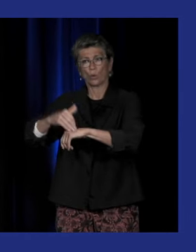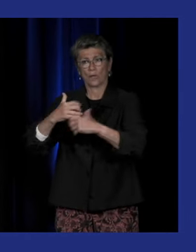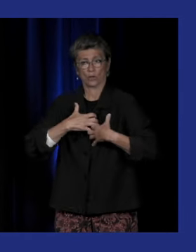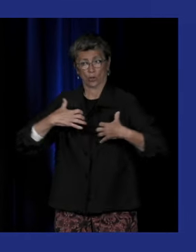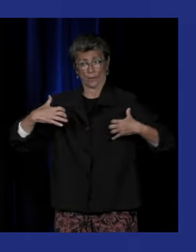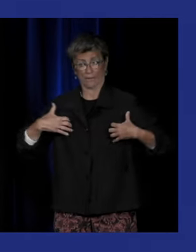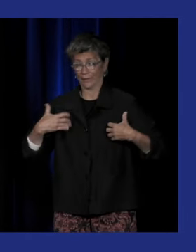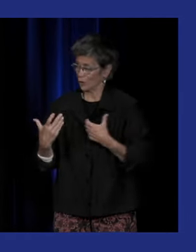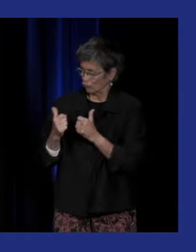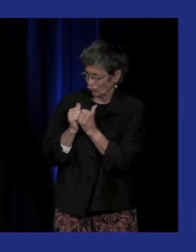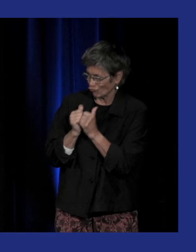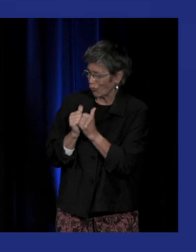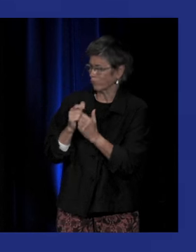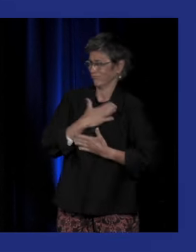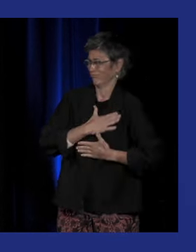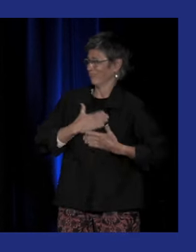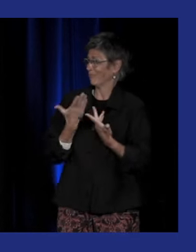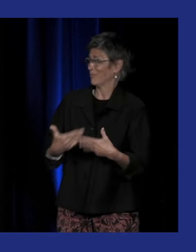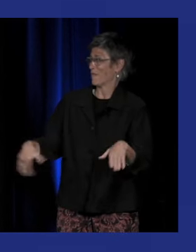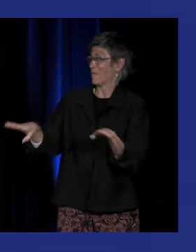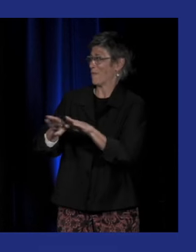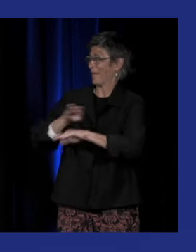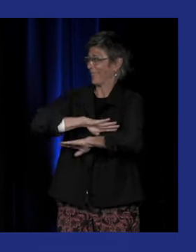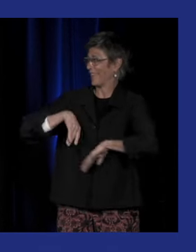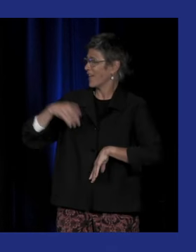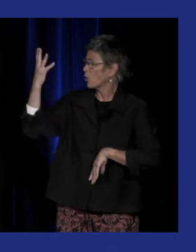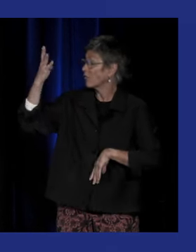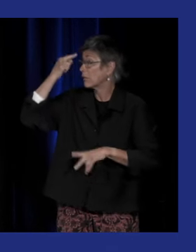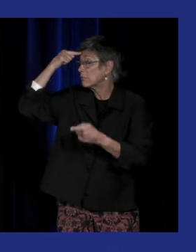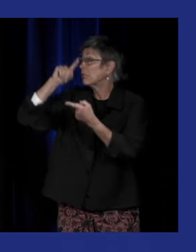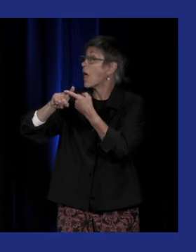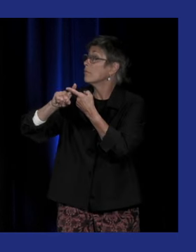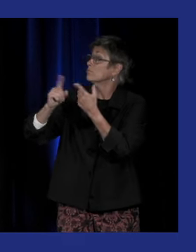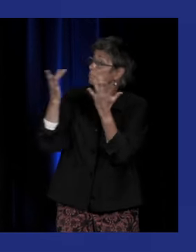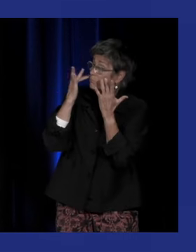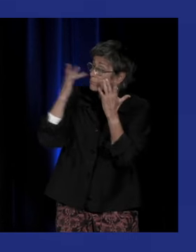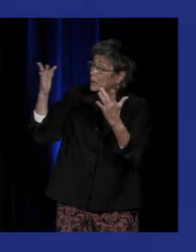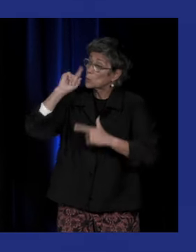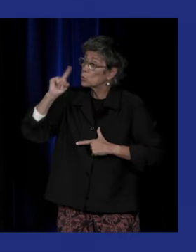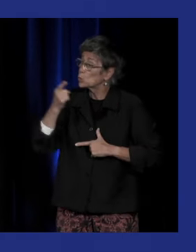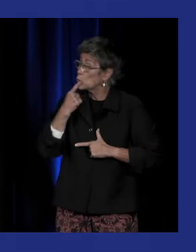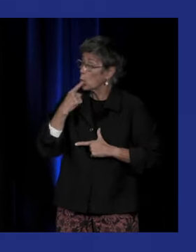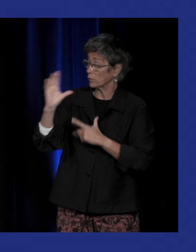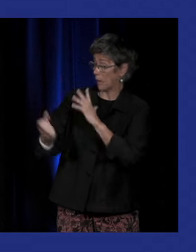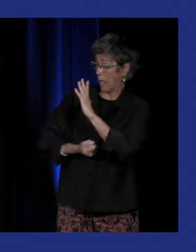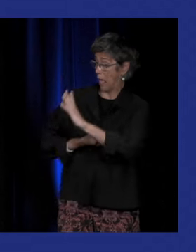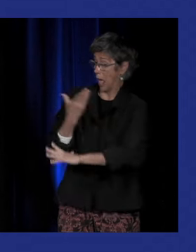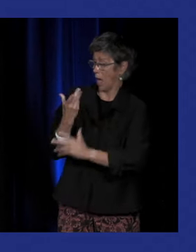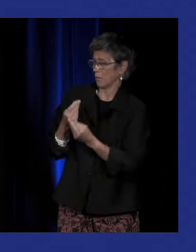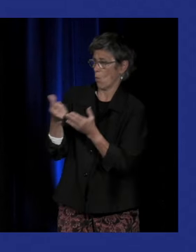heureuses de clore cette série de rencontres par une discussion autour de l'expérience sourde et du rôle émancipateur de l'art.